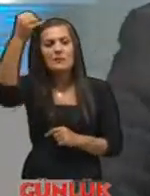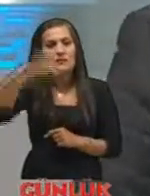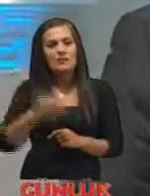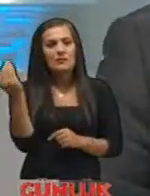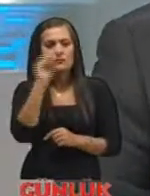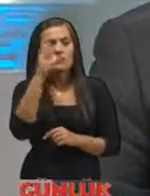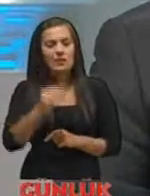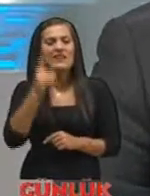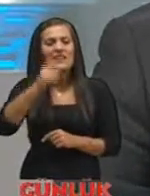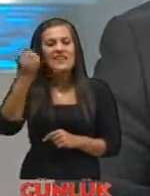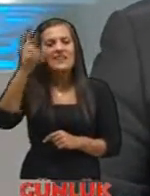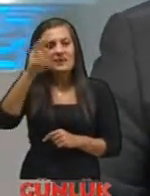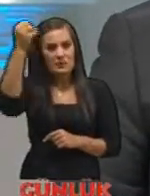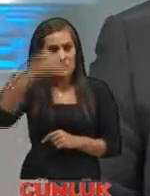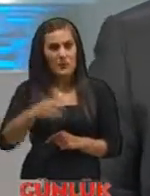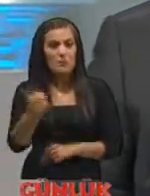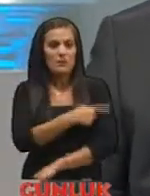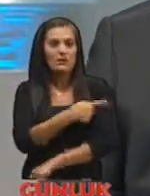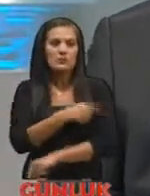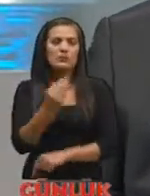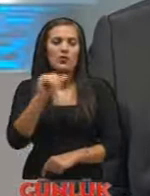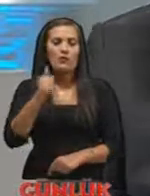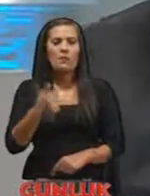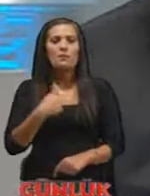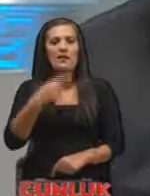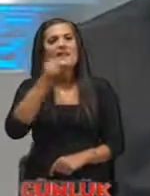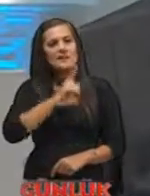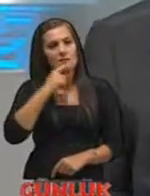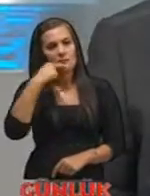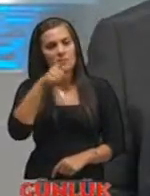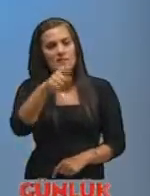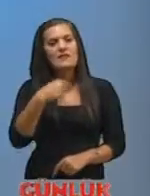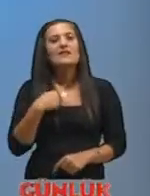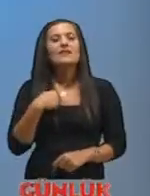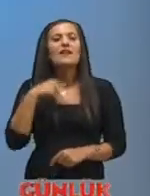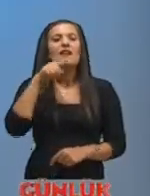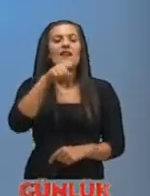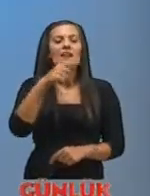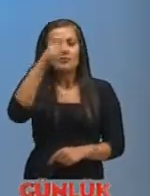içinde birinci sırada olmak hakikaten önemli Ben İngilizcesini söyleyeceğim, siz Türkçe söyleyeyim Bu